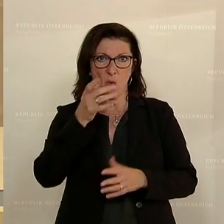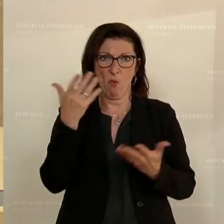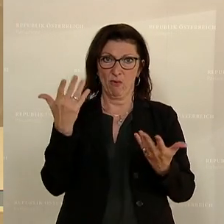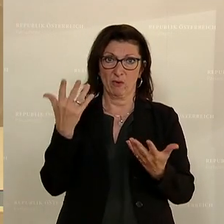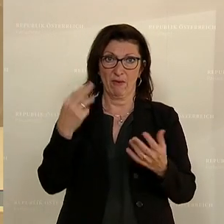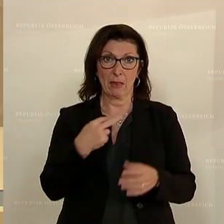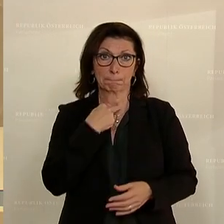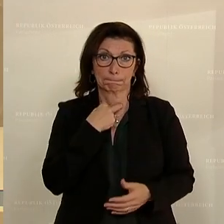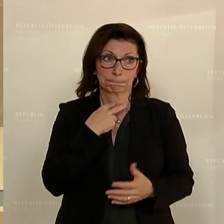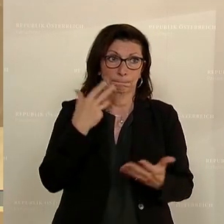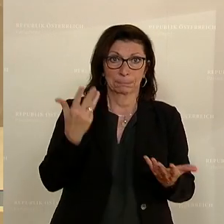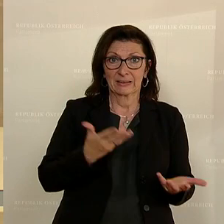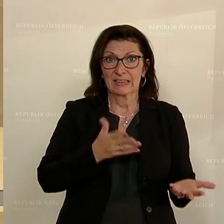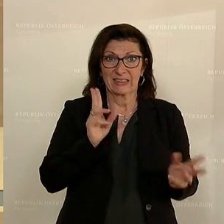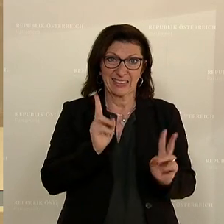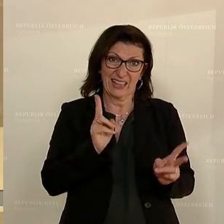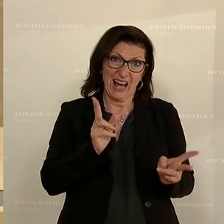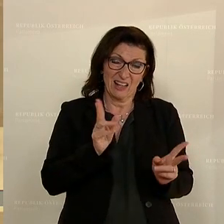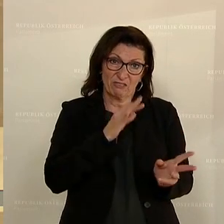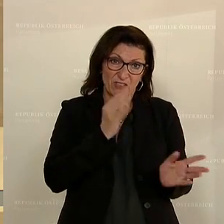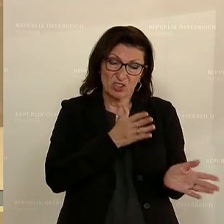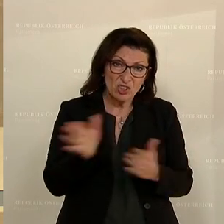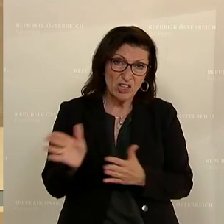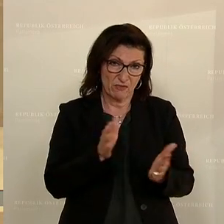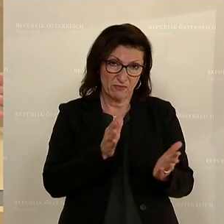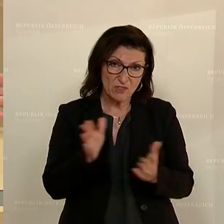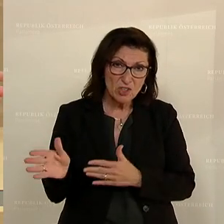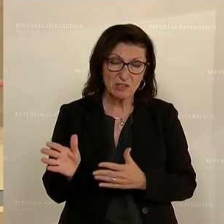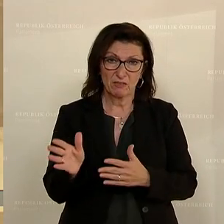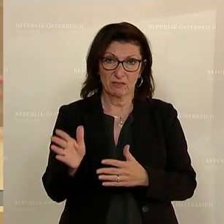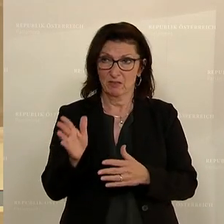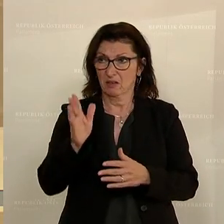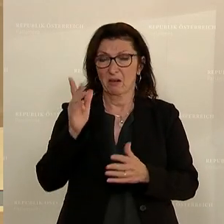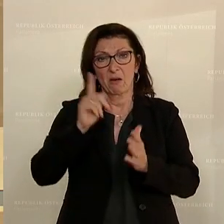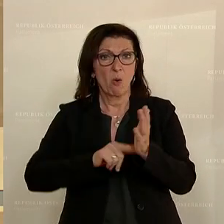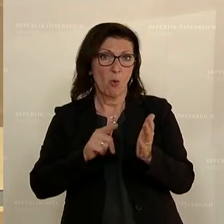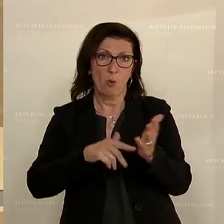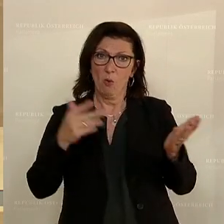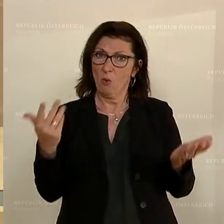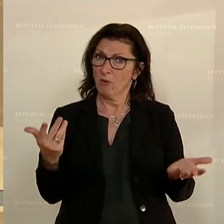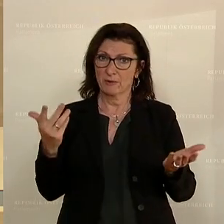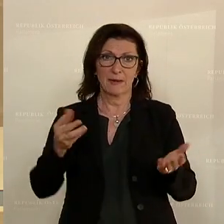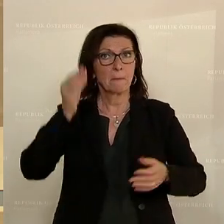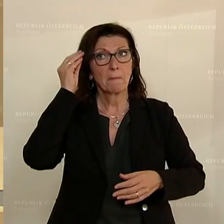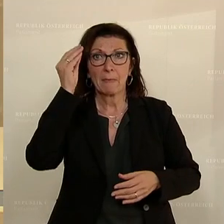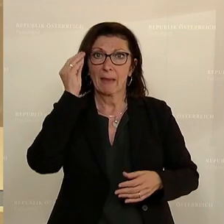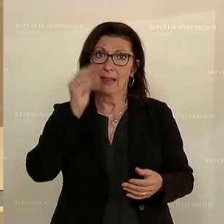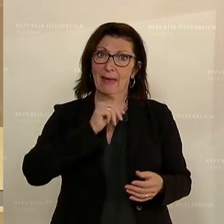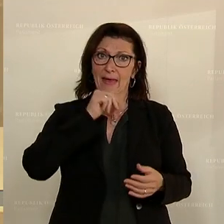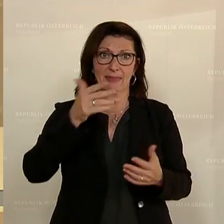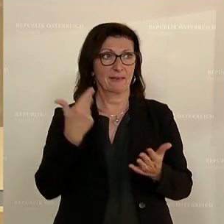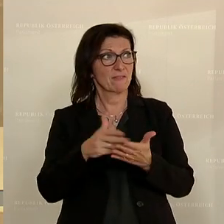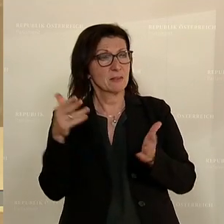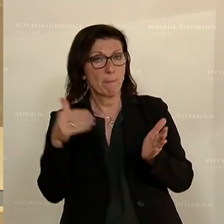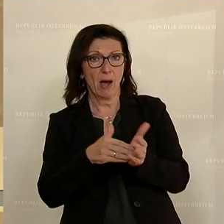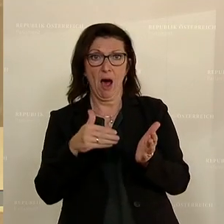dass hier sehr viel schiefgehen kann. Sie erwerben dann oft nicht die notwendigen Qualifikationen, haben